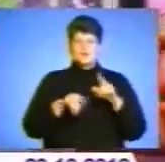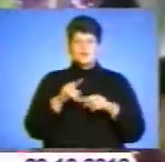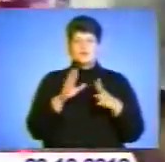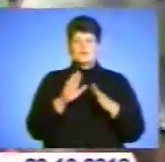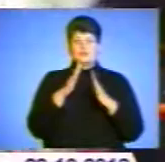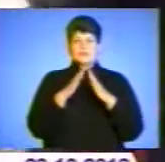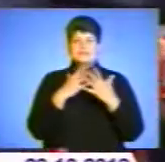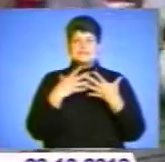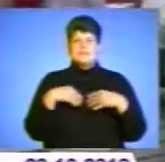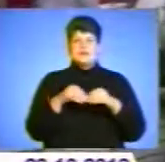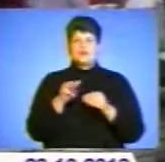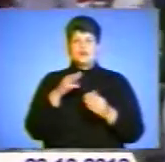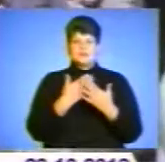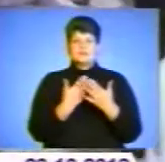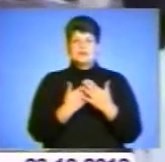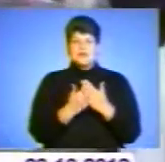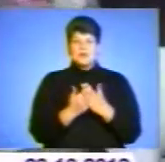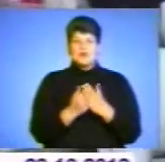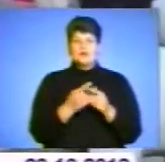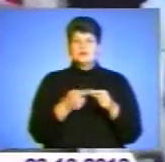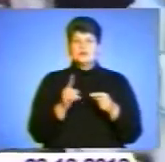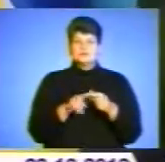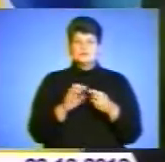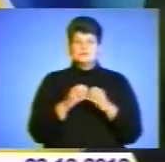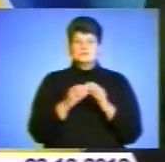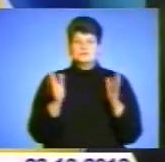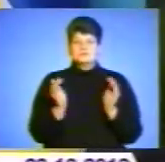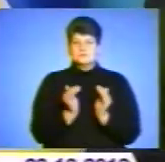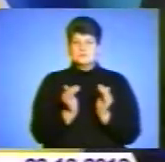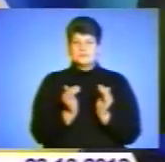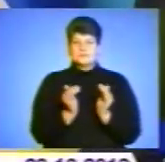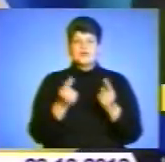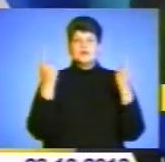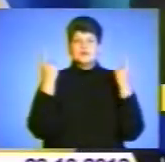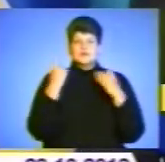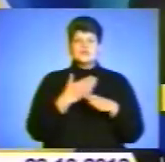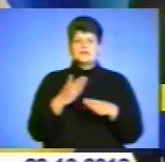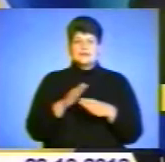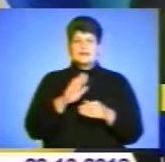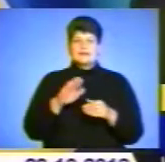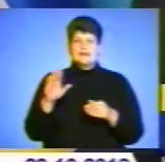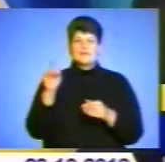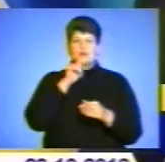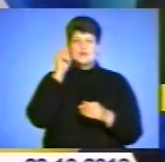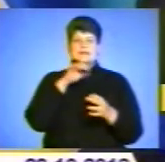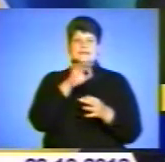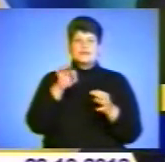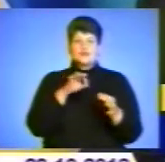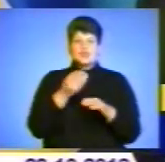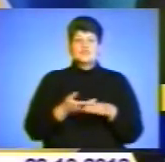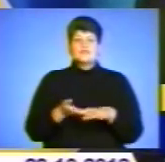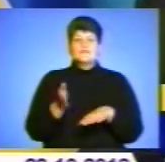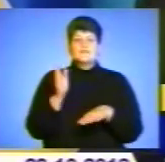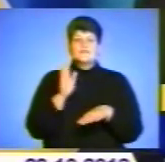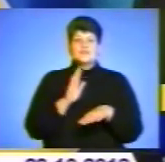випадків позбавлення батьківських прав від цього не поменшало. Значна частина дітей в Україні сиротію через складні